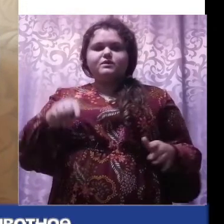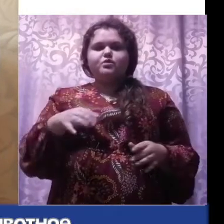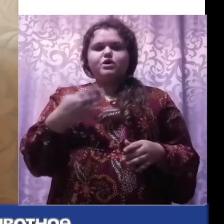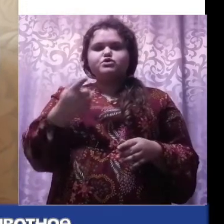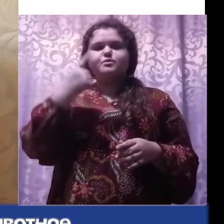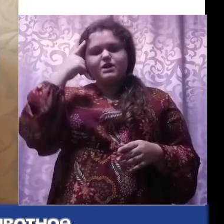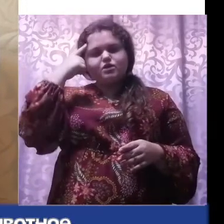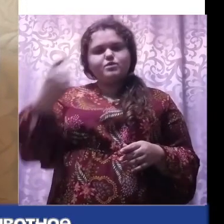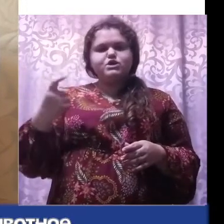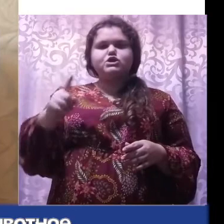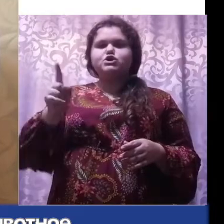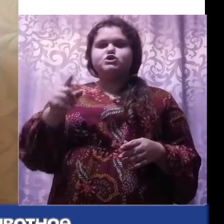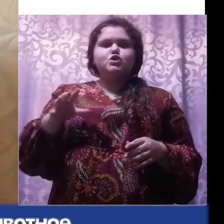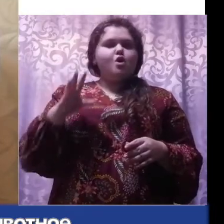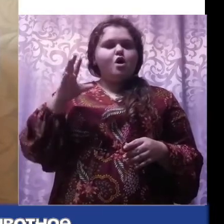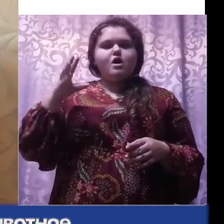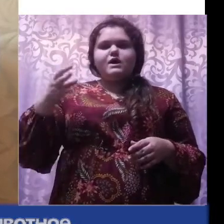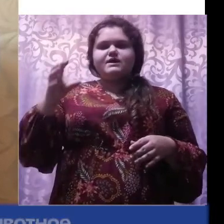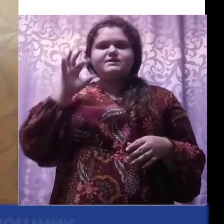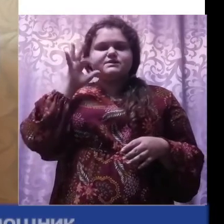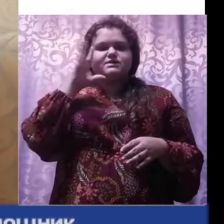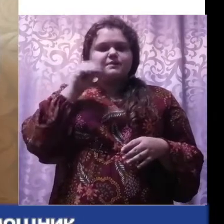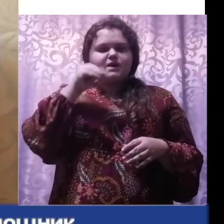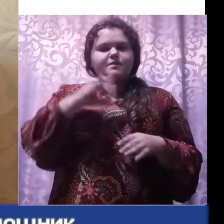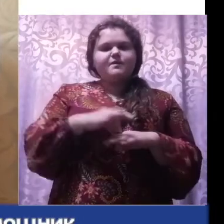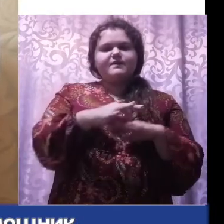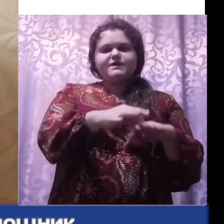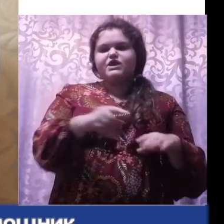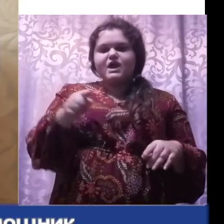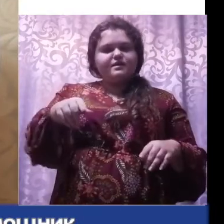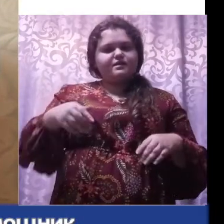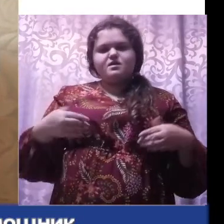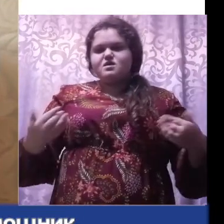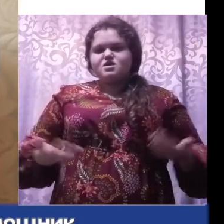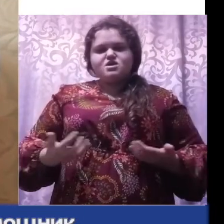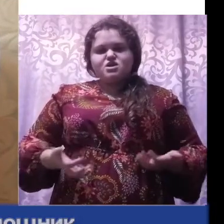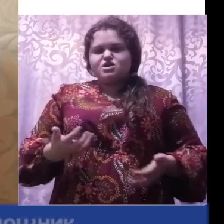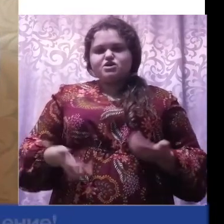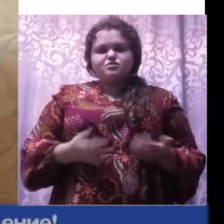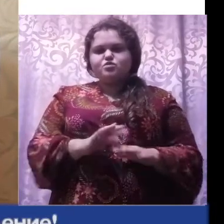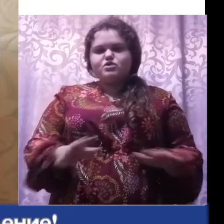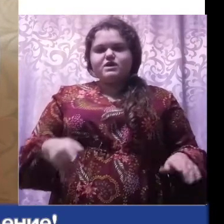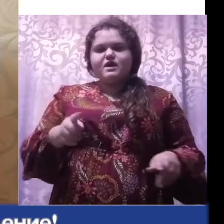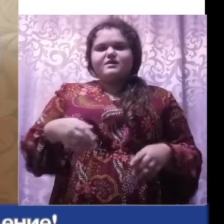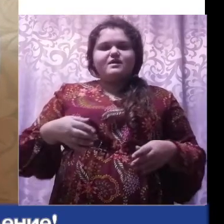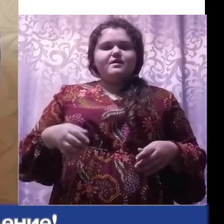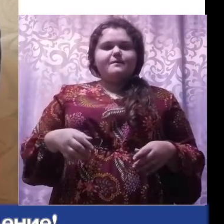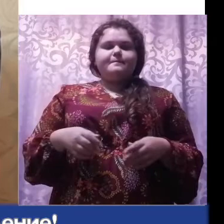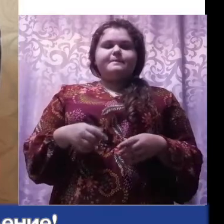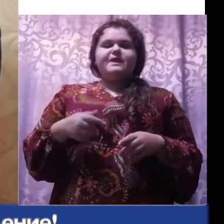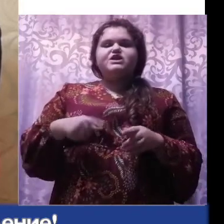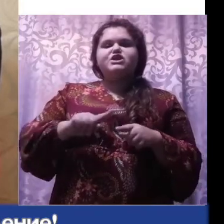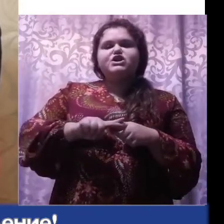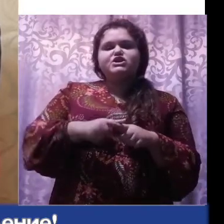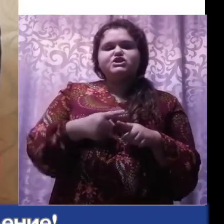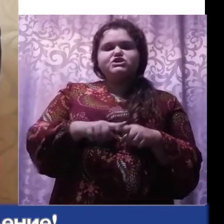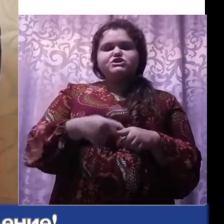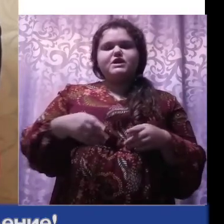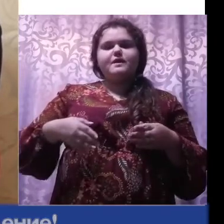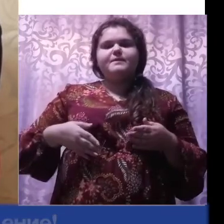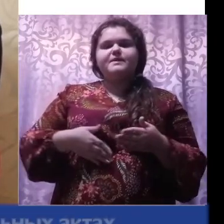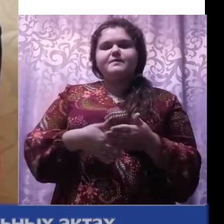что собака-поводырь – это не животное. Это не просто незаменимый помощник, а это техническое